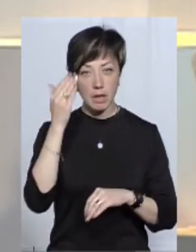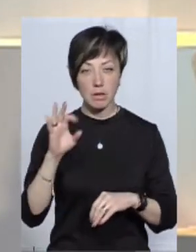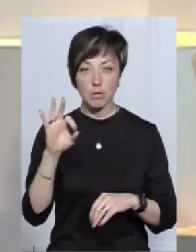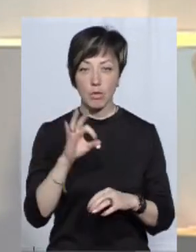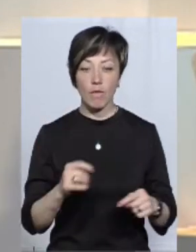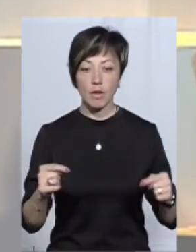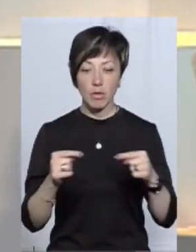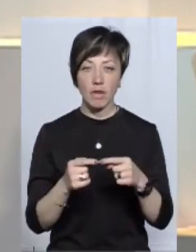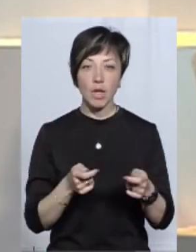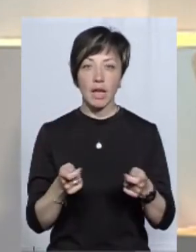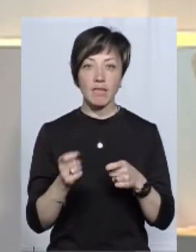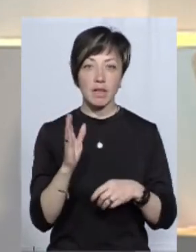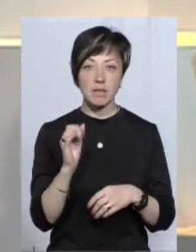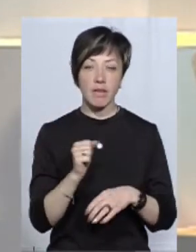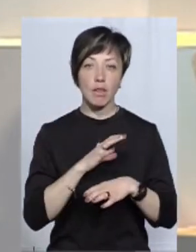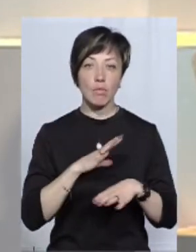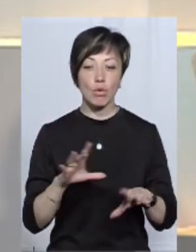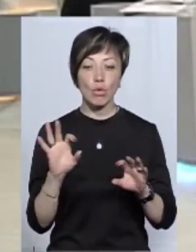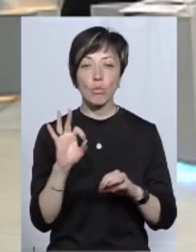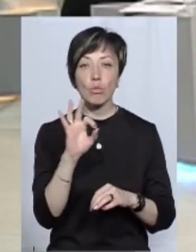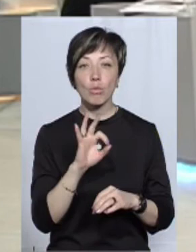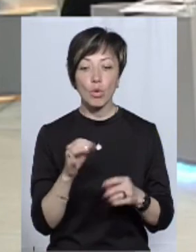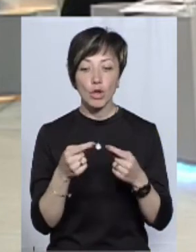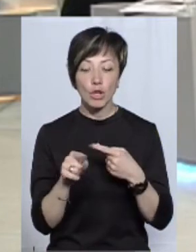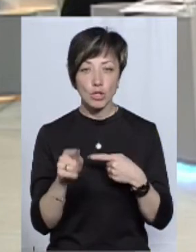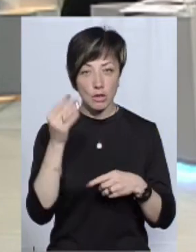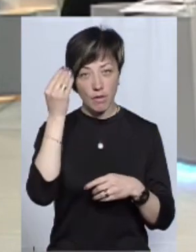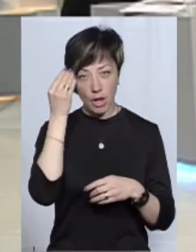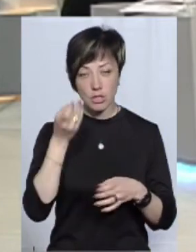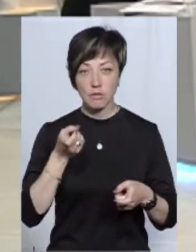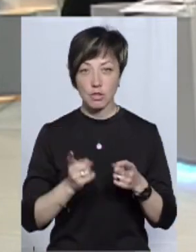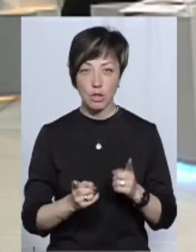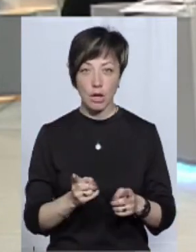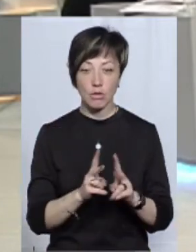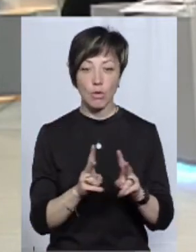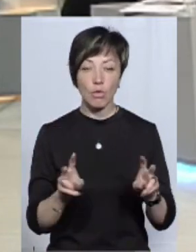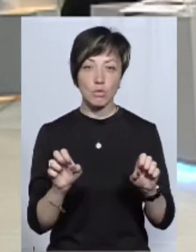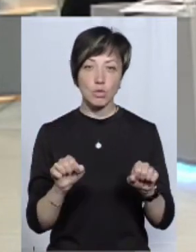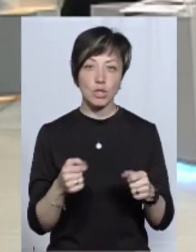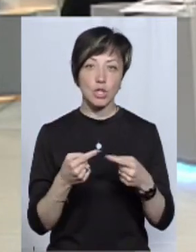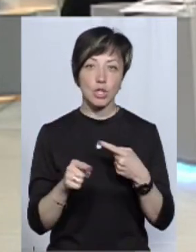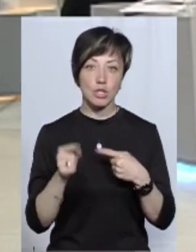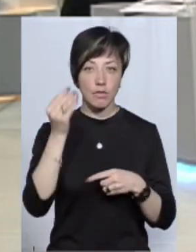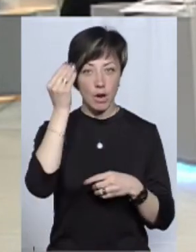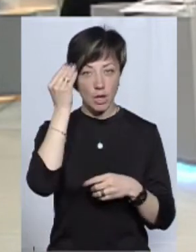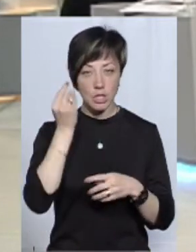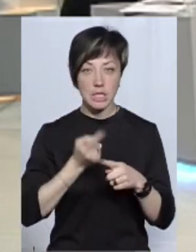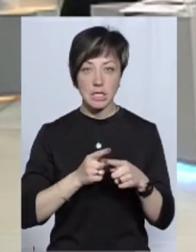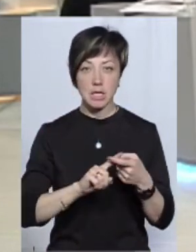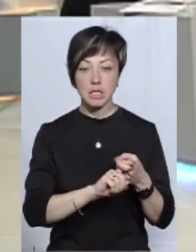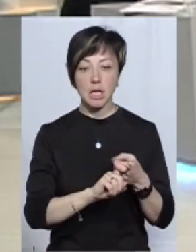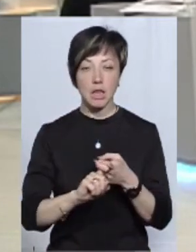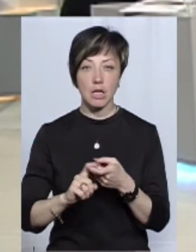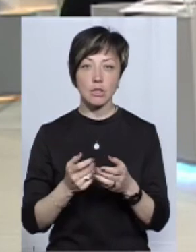відповідного керівництва не було. Що стосується якихось інших вражень, ну, звичайно, у когось, можливо, склалися якісь інші враження. Це